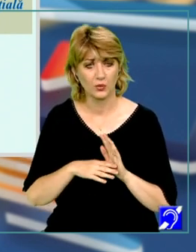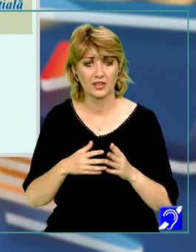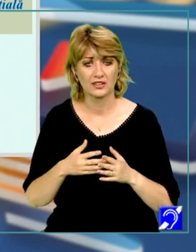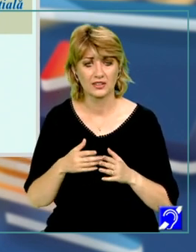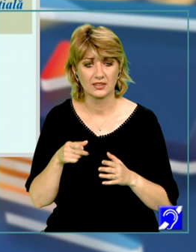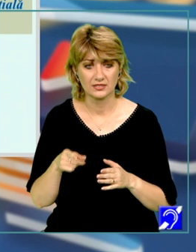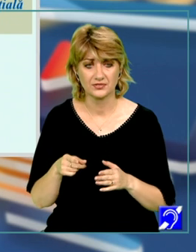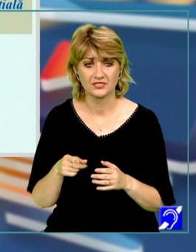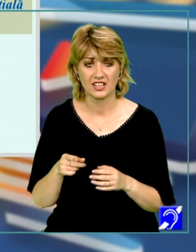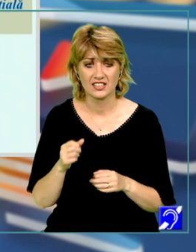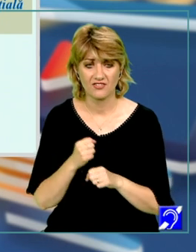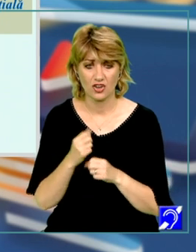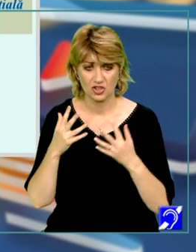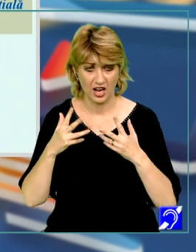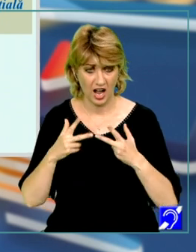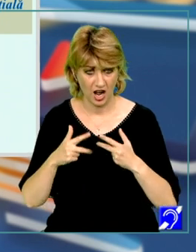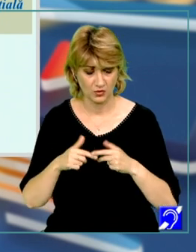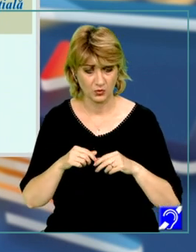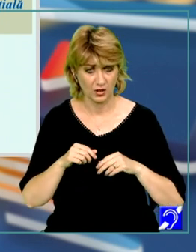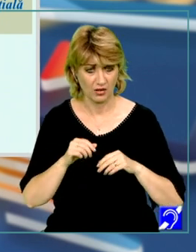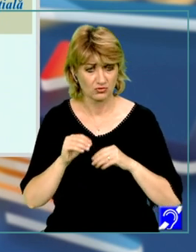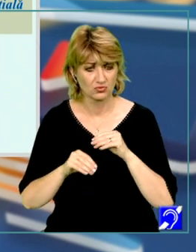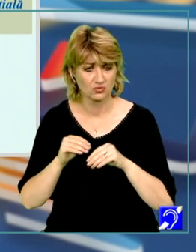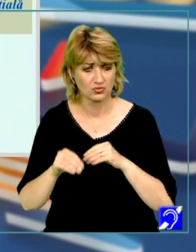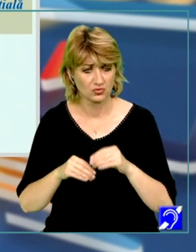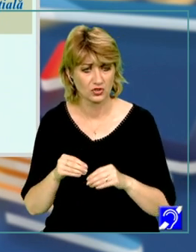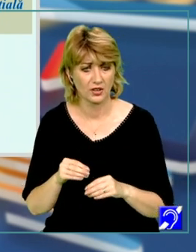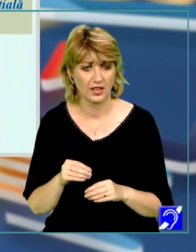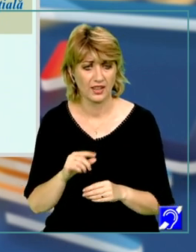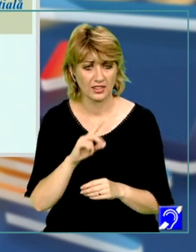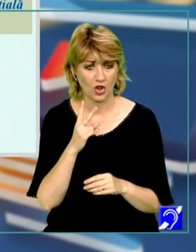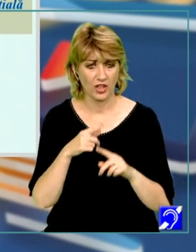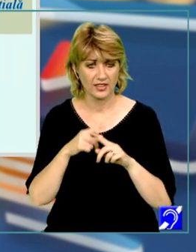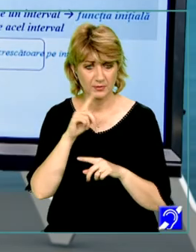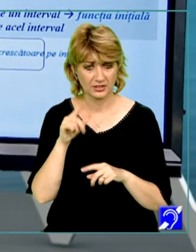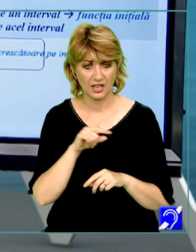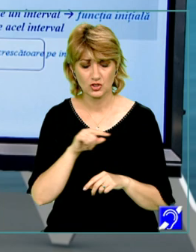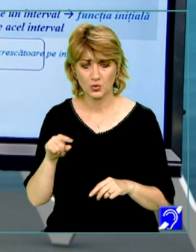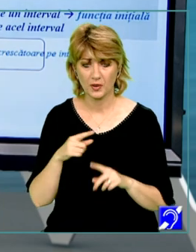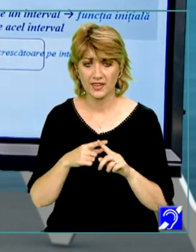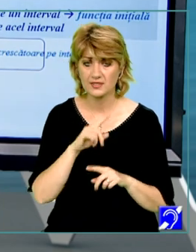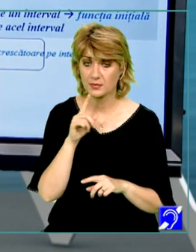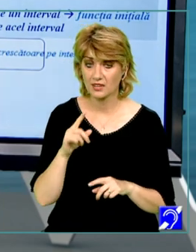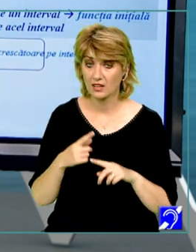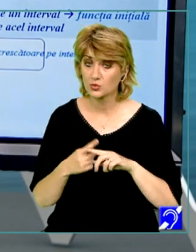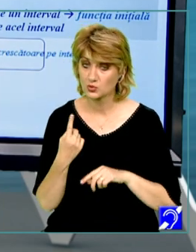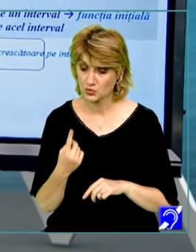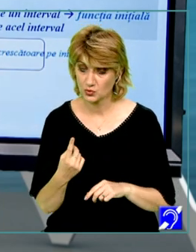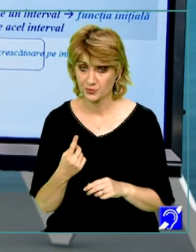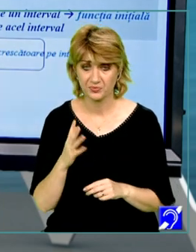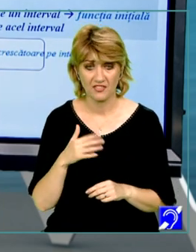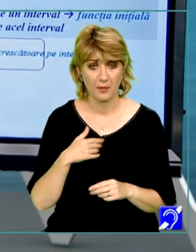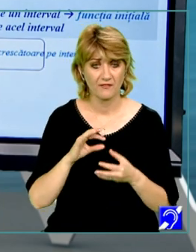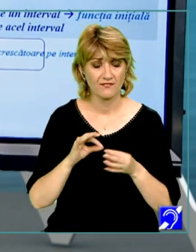anterior, efectuarea calculului ne conduce la rezultatul 2x pe x pătrat plus 1. Avem de aplicat formula